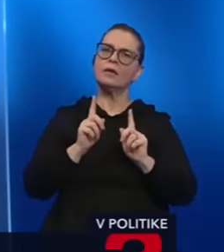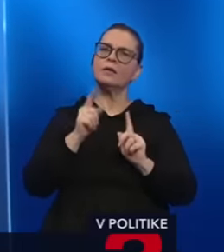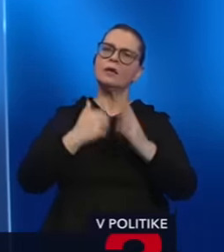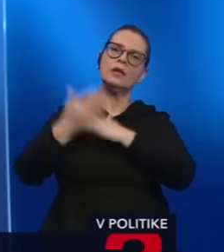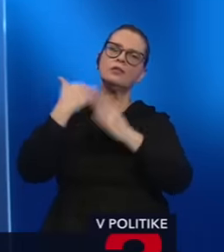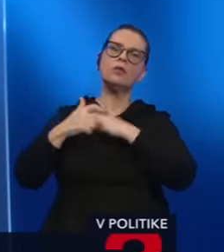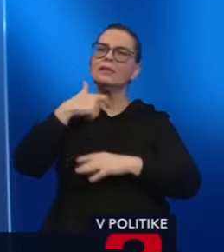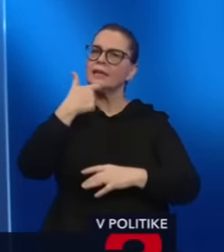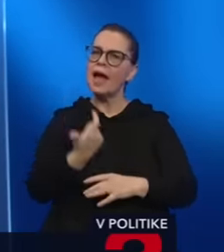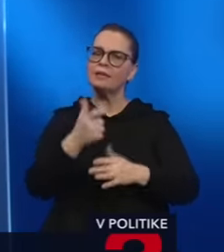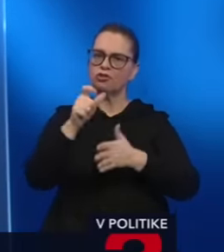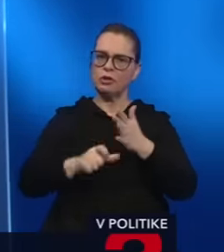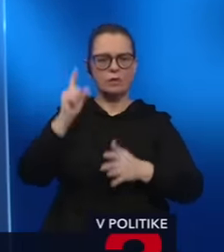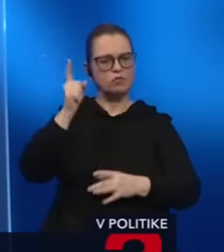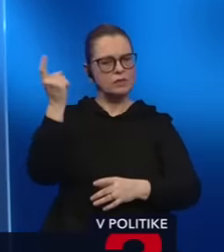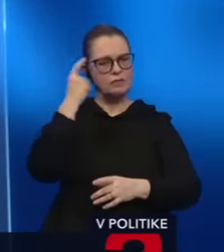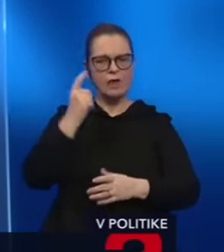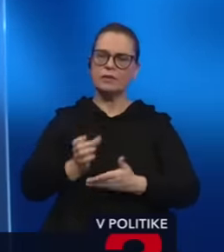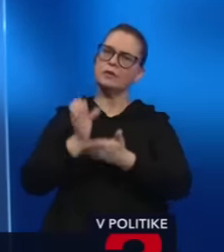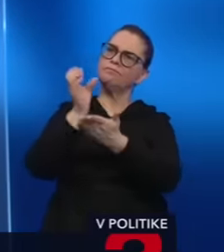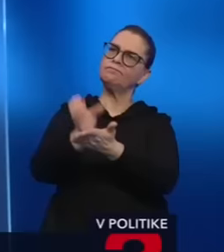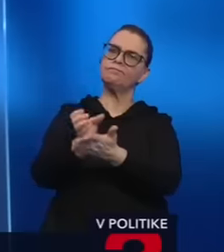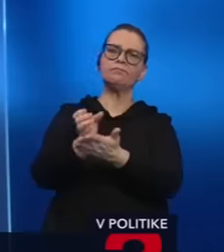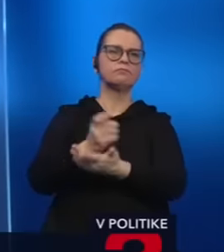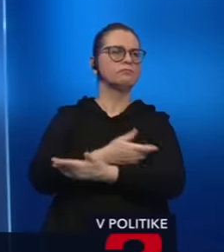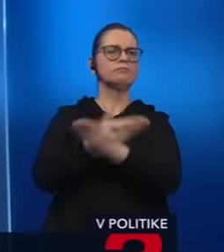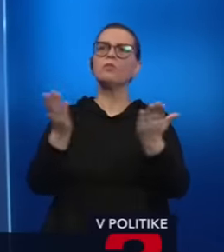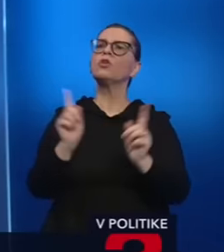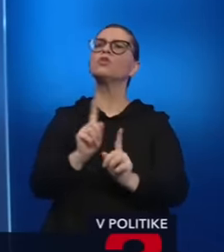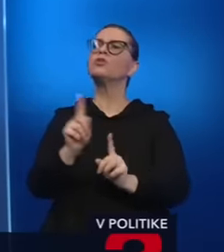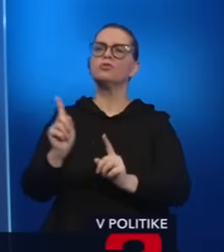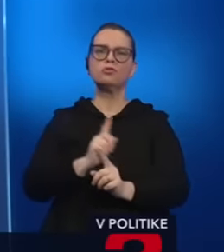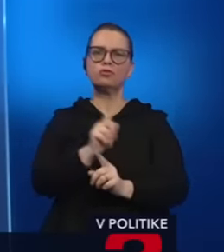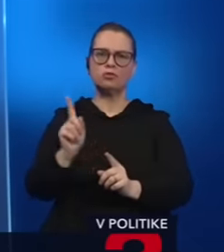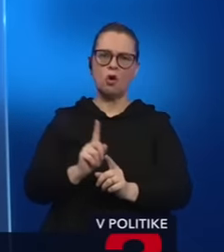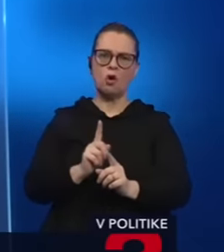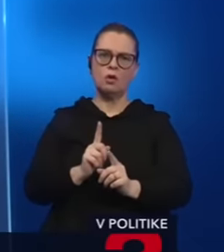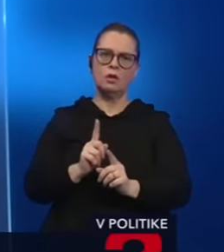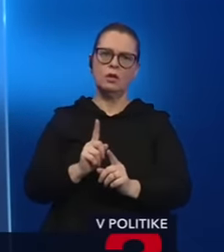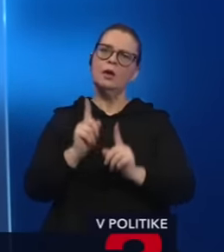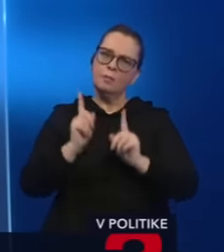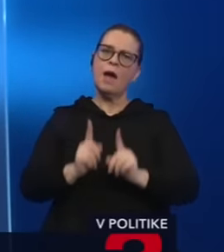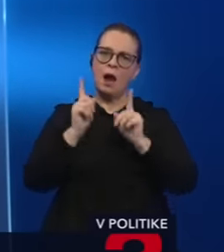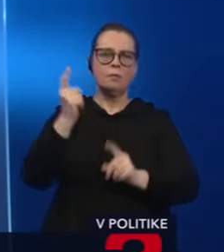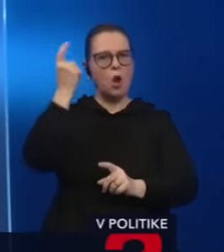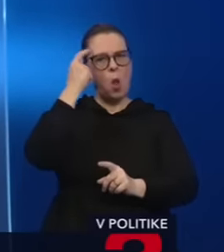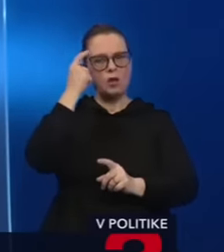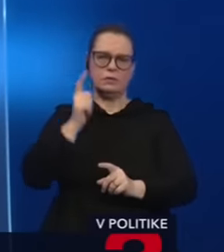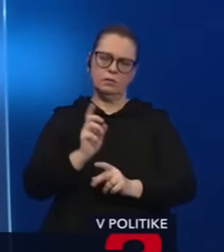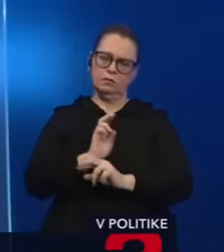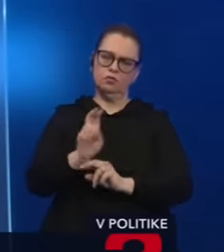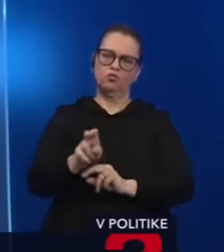je historicky najstaršia strana, vedieť postaviť niekoho. A kdokoľvek to bude, nakonc sa zhodnúť, tak by mal logicky do toho ísť.